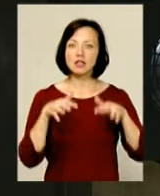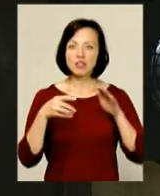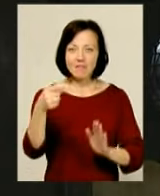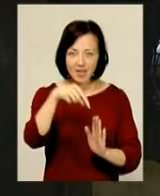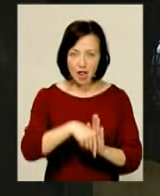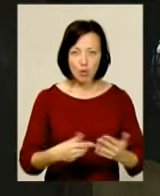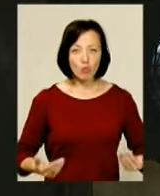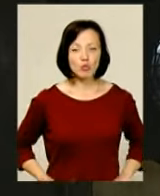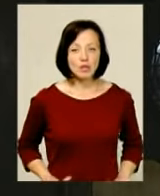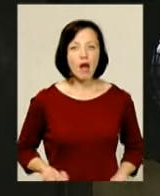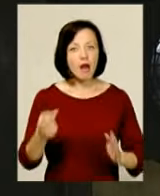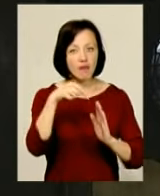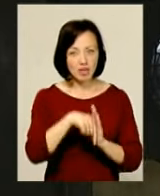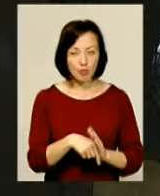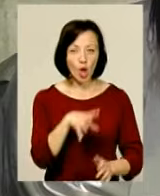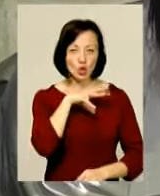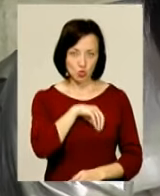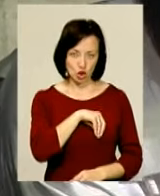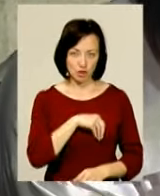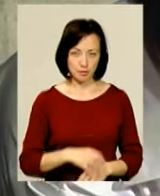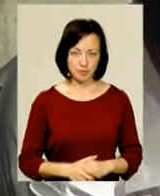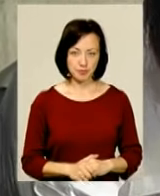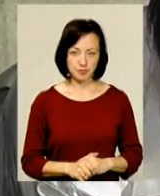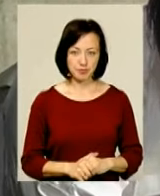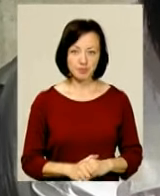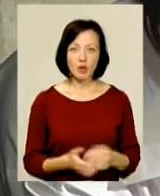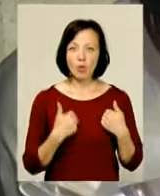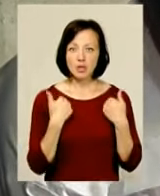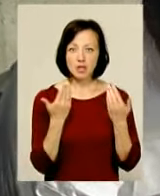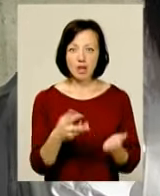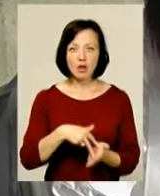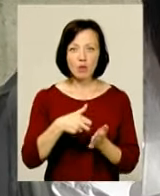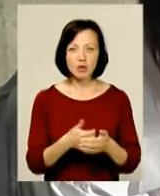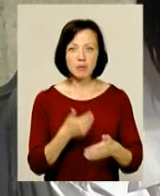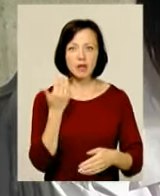буття, вглиб душі». «От я на корінах перед тобою.